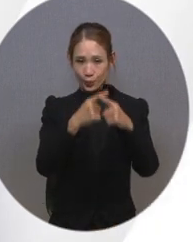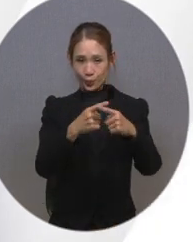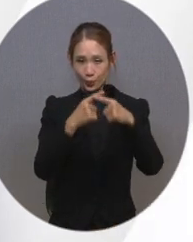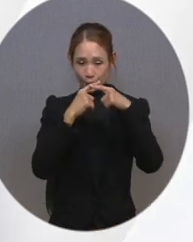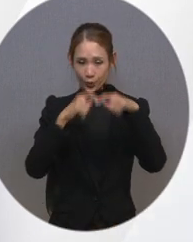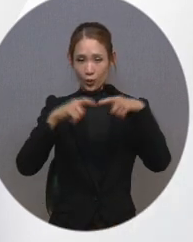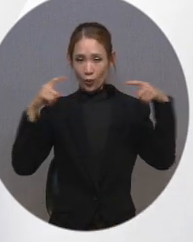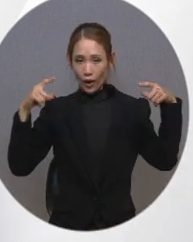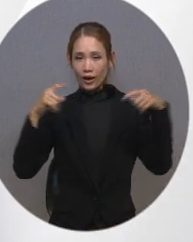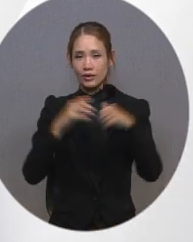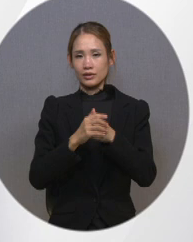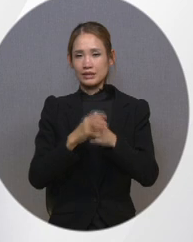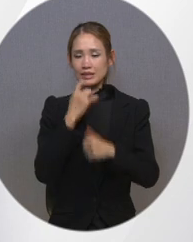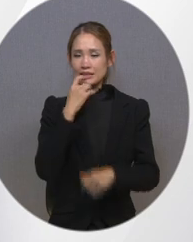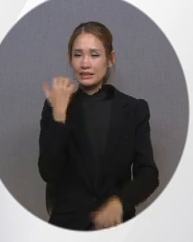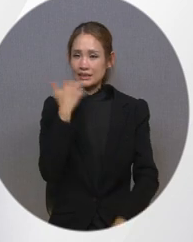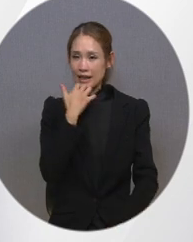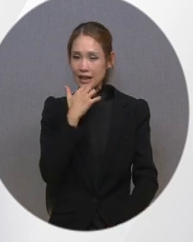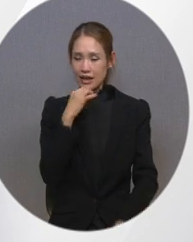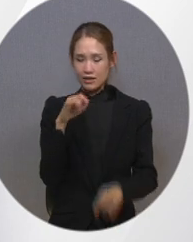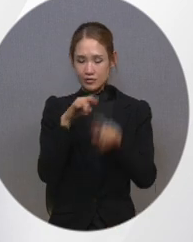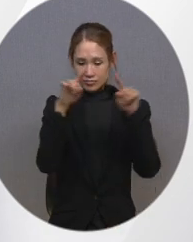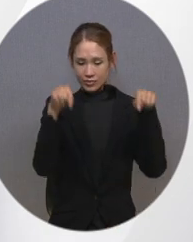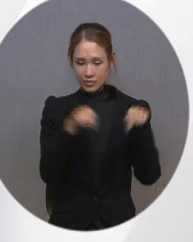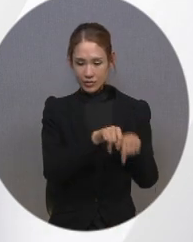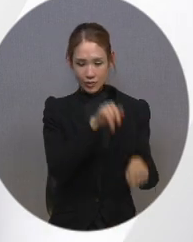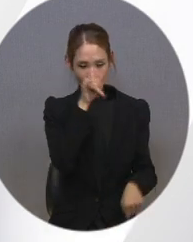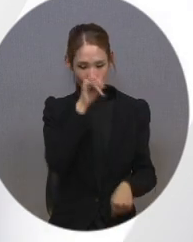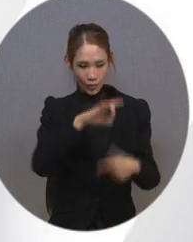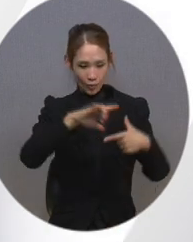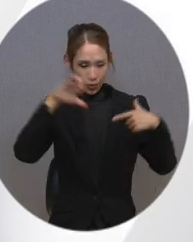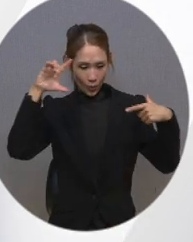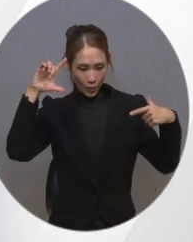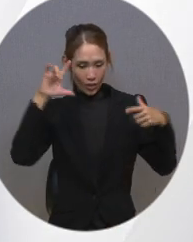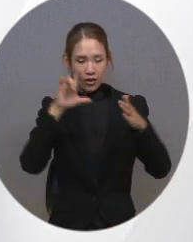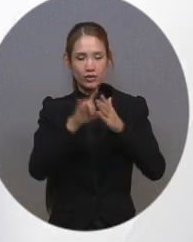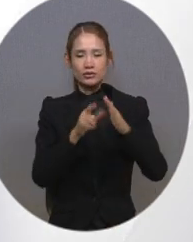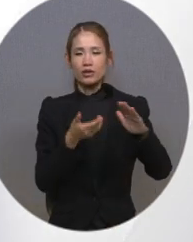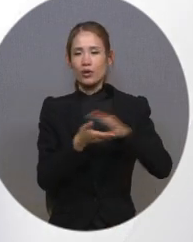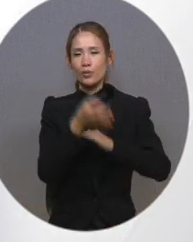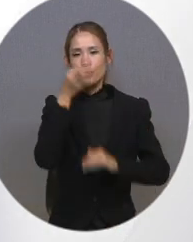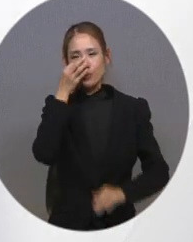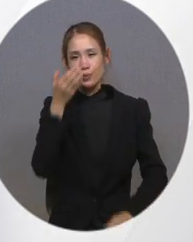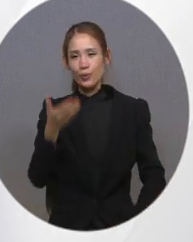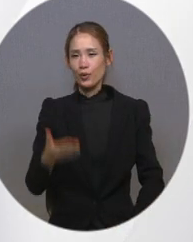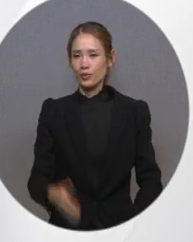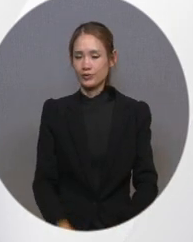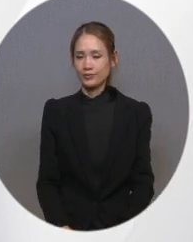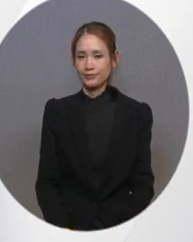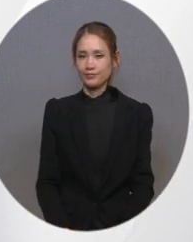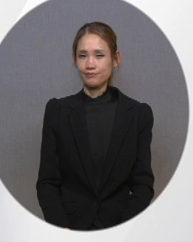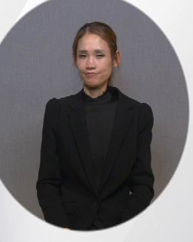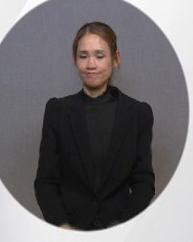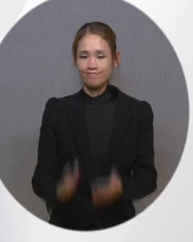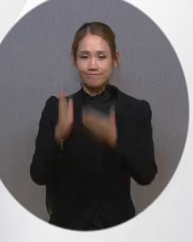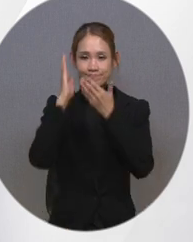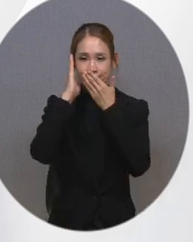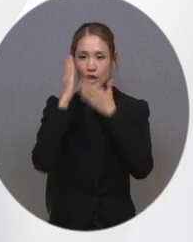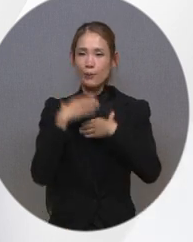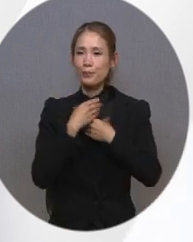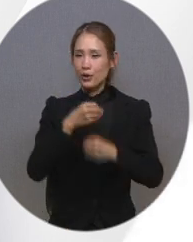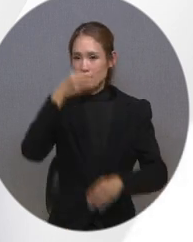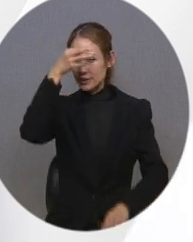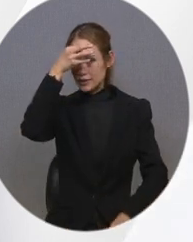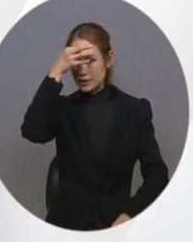등의 메뉴창에 하얀 테두리를 표기하거나 화면을 크게 확대해 출력할 수 있습니다. 청각장애인 편의